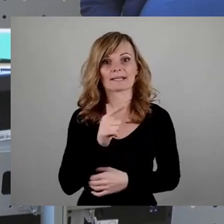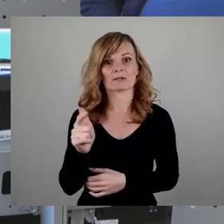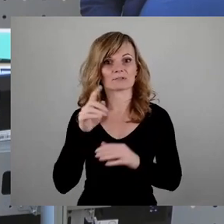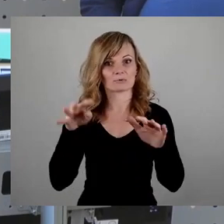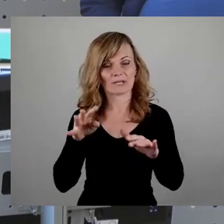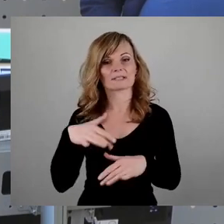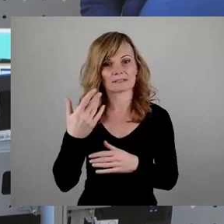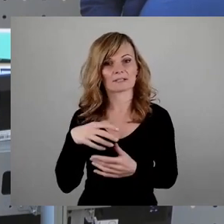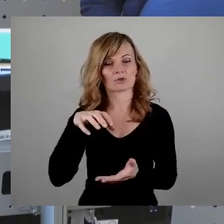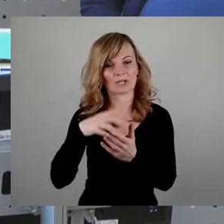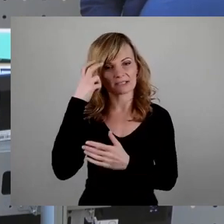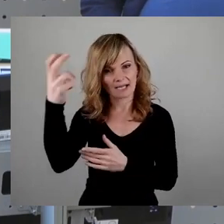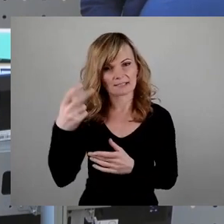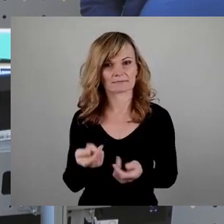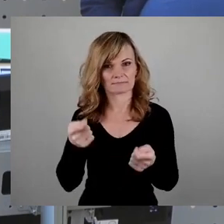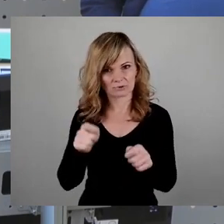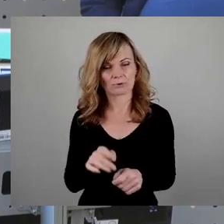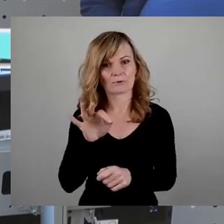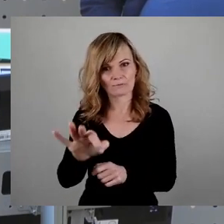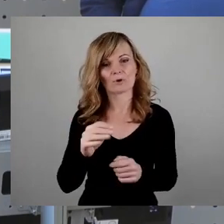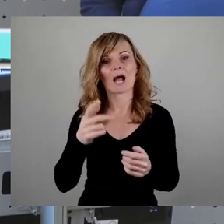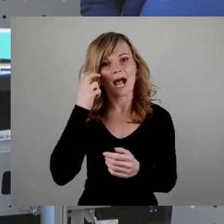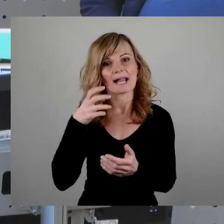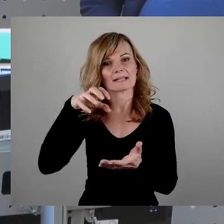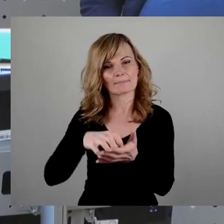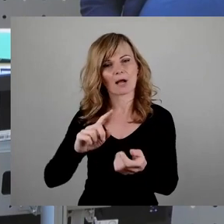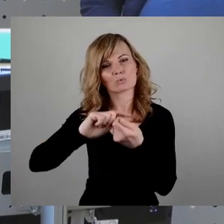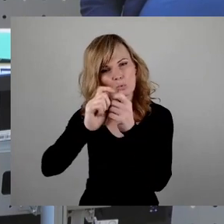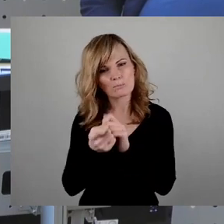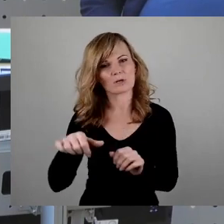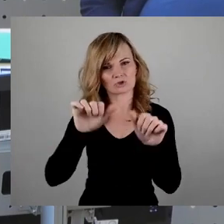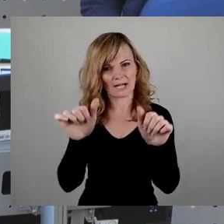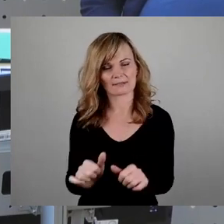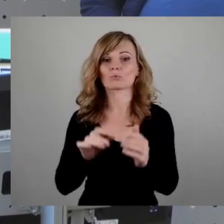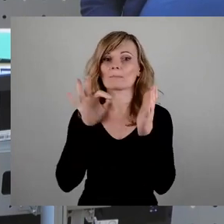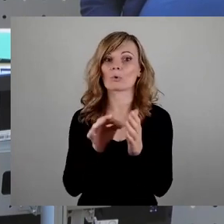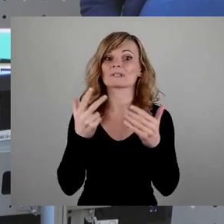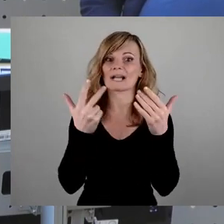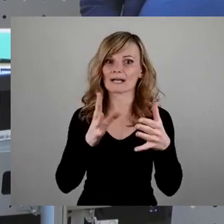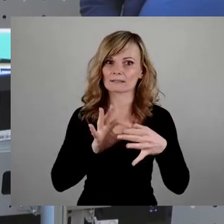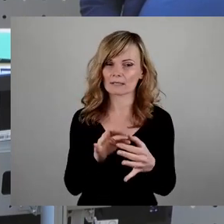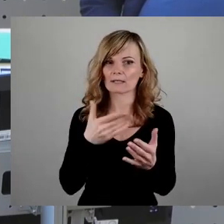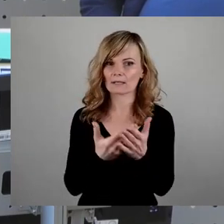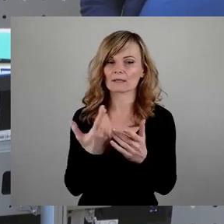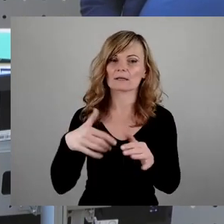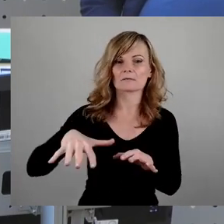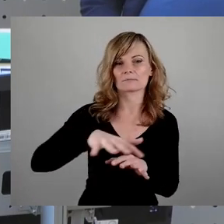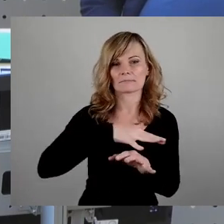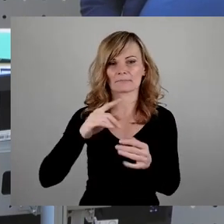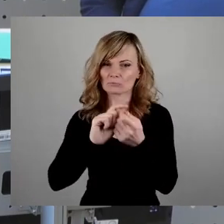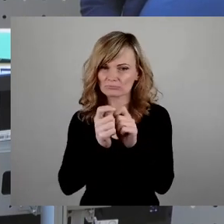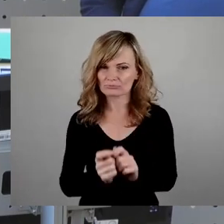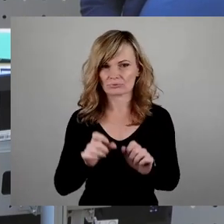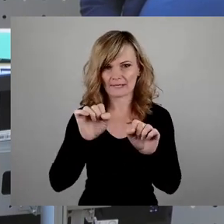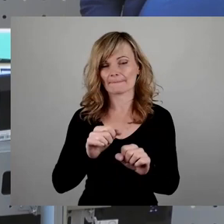baulichen Umgestaltung des Altmarkts gegeben. Der Punkt 8 ging dabei auch auf eine mögliche Umgestaltung der Erinnerungsstähle ein. Doch der